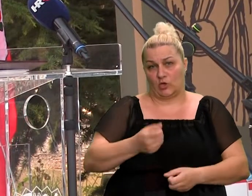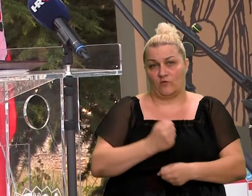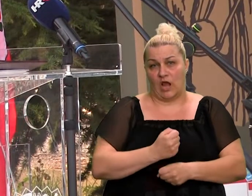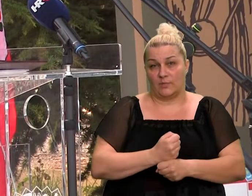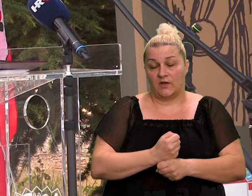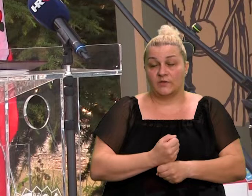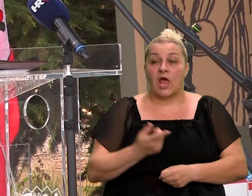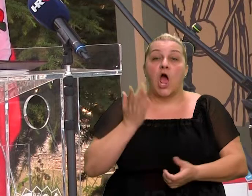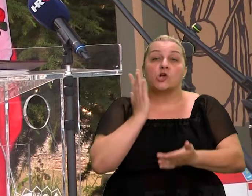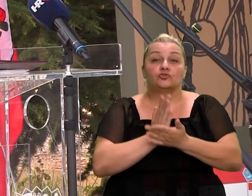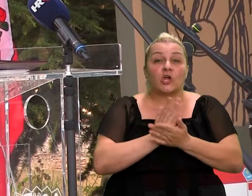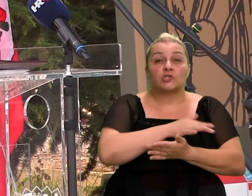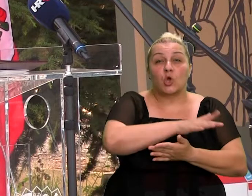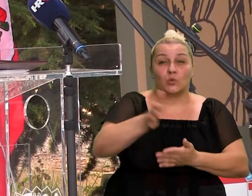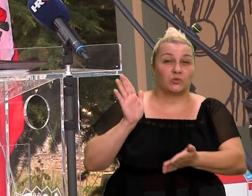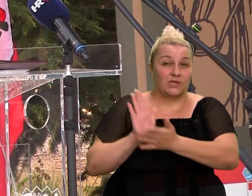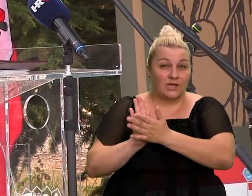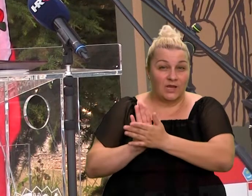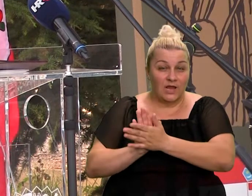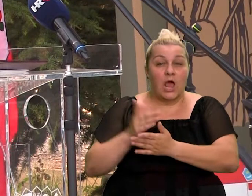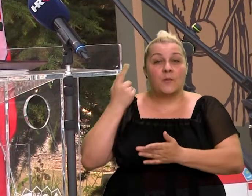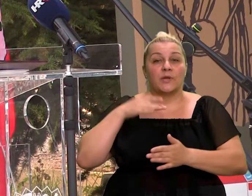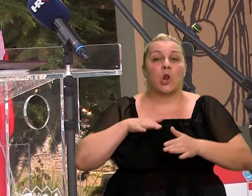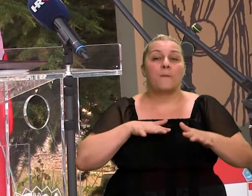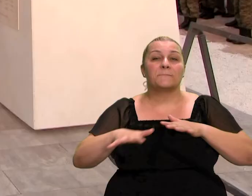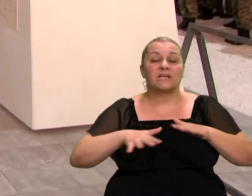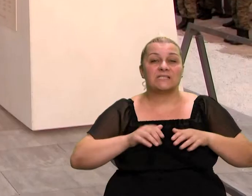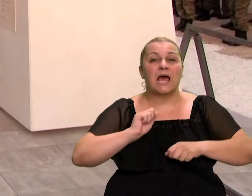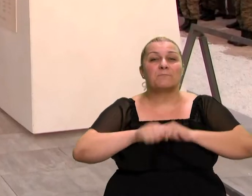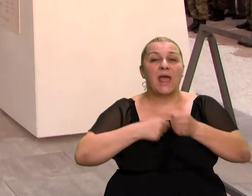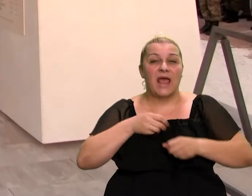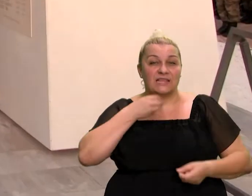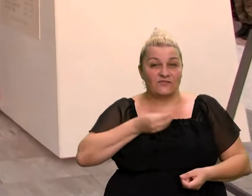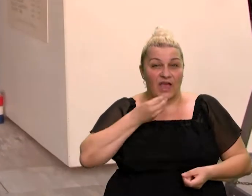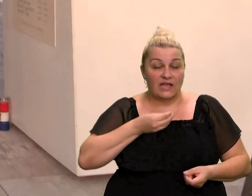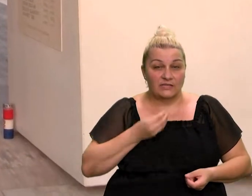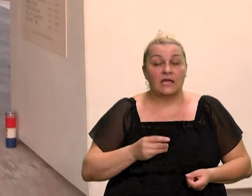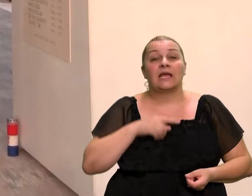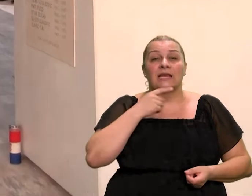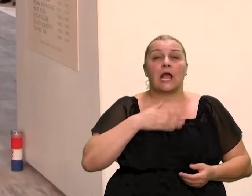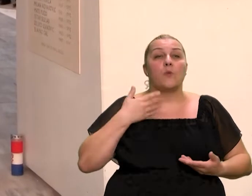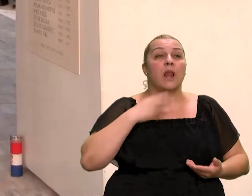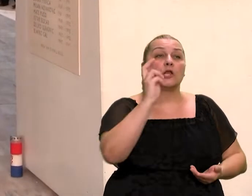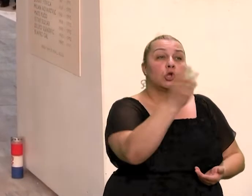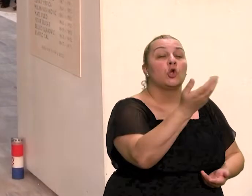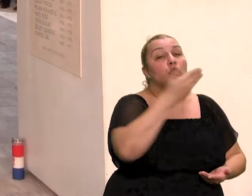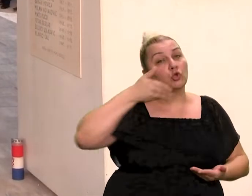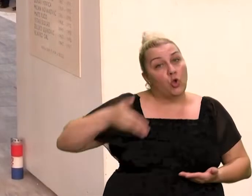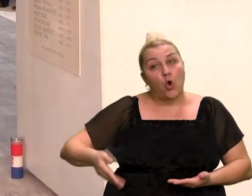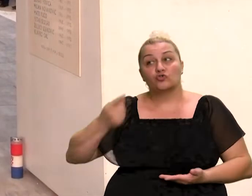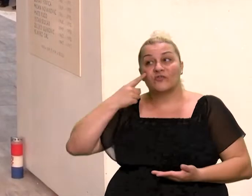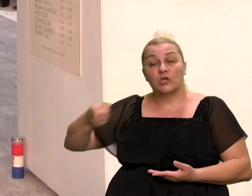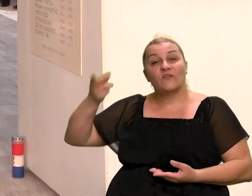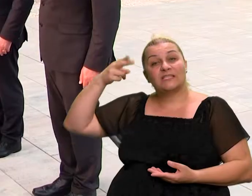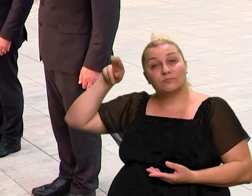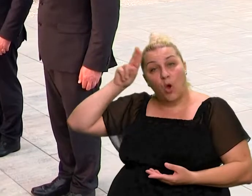prekjedan pljeskom nazdošnih okupljenja na koncu pozdrave i ministra hrvatskih branitelja Tomo Medved poručiš i mladima da dođu pre spomenik i neka vide koliko je skupo plaćena